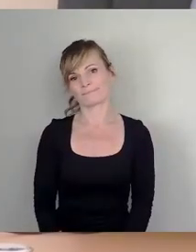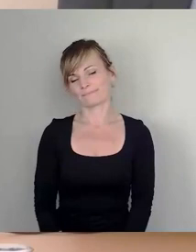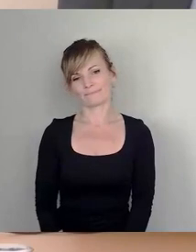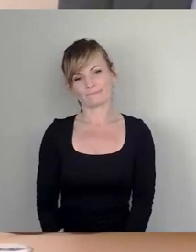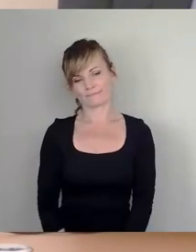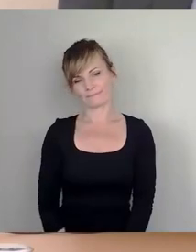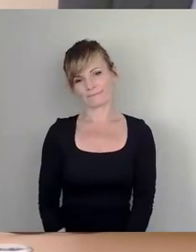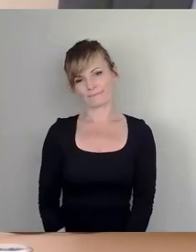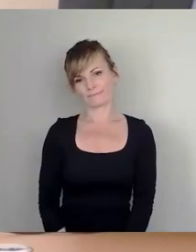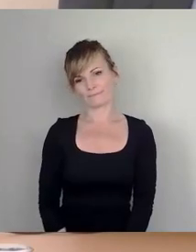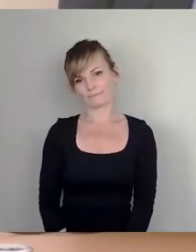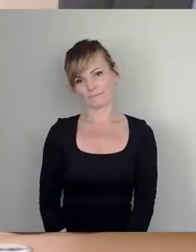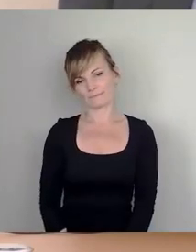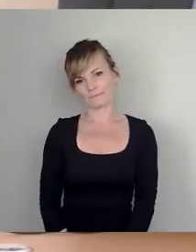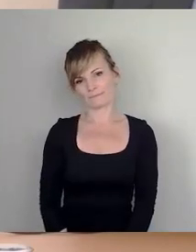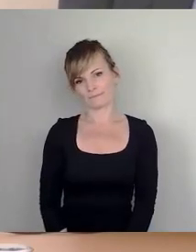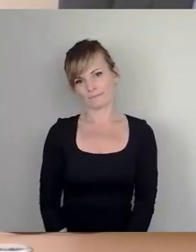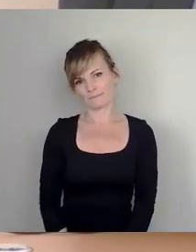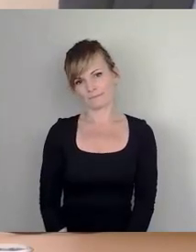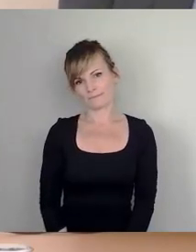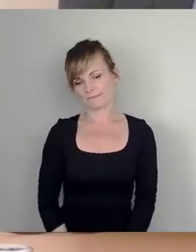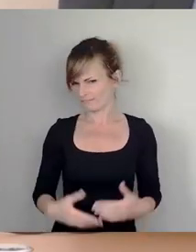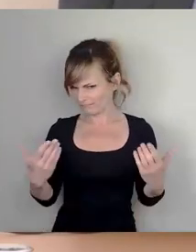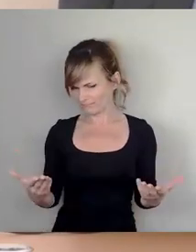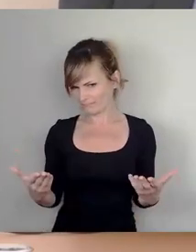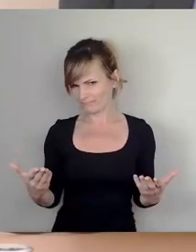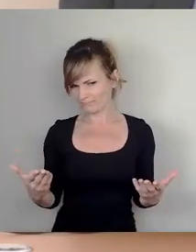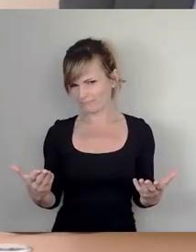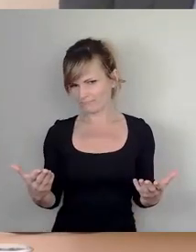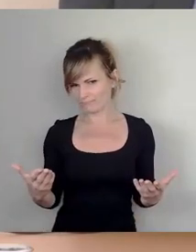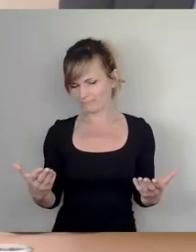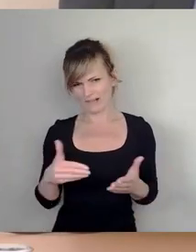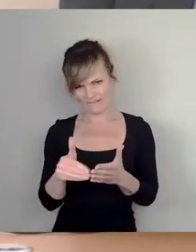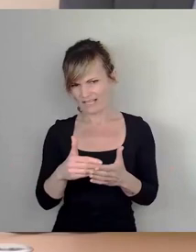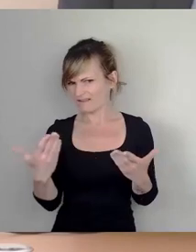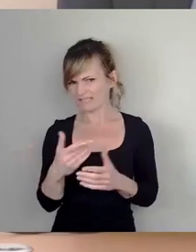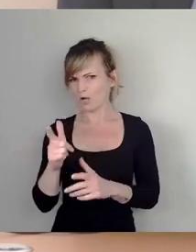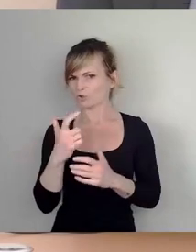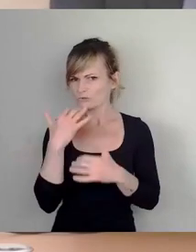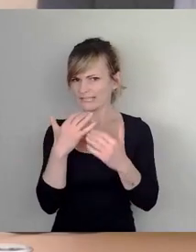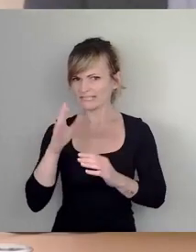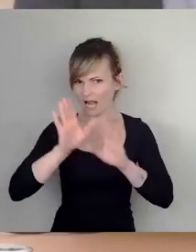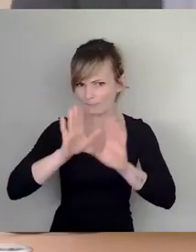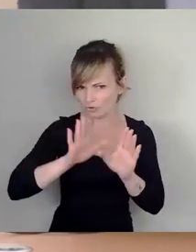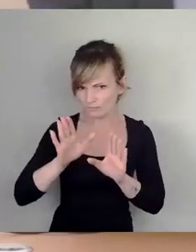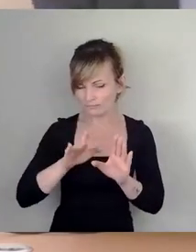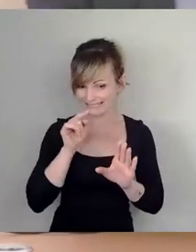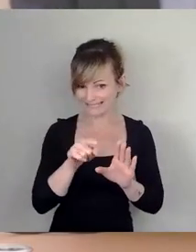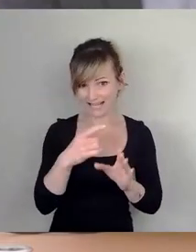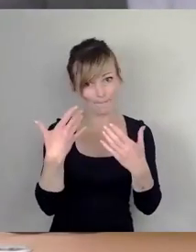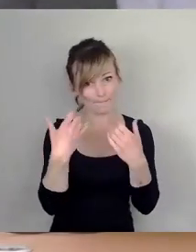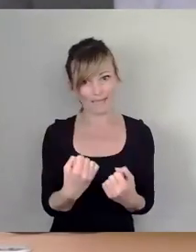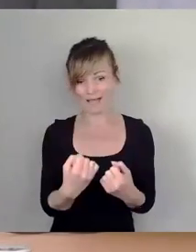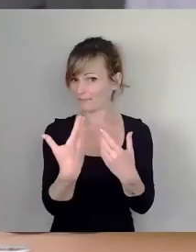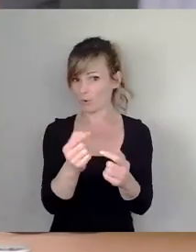Wir würden mir so weiter fortsetzen, dass wir jetzt zunächst erst mal den Ausschussbericht abstimmen. Wenn der keine Mehrheit kriegen